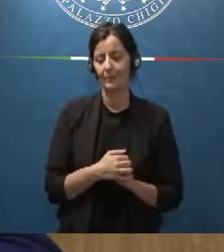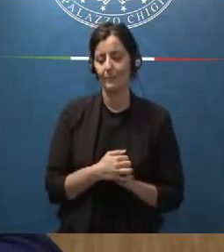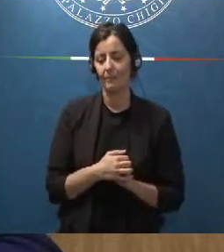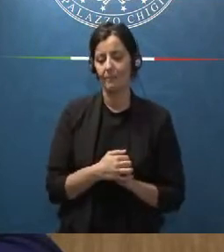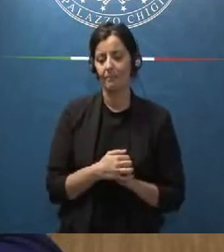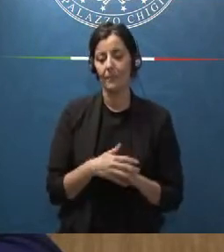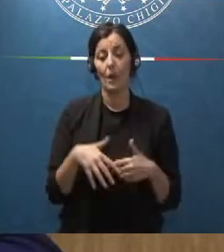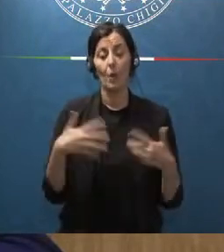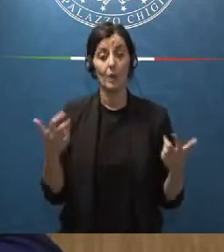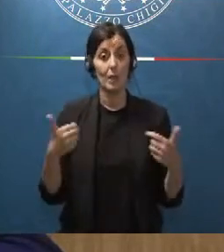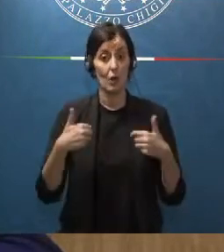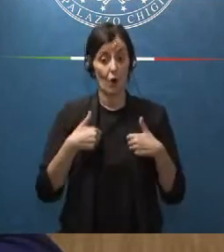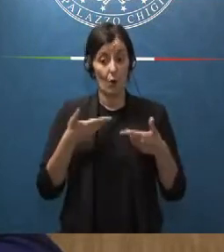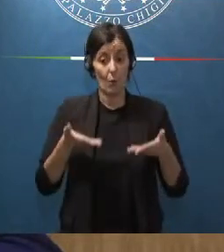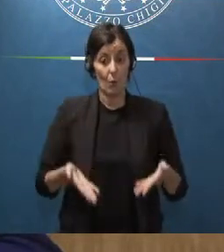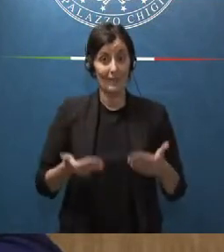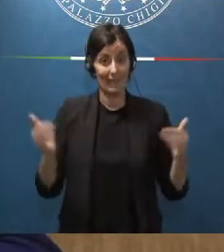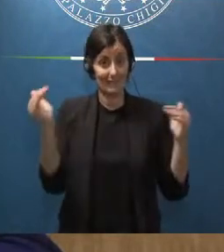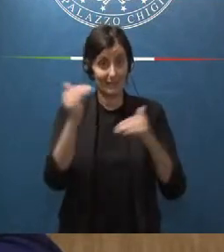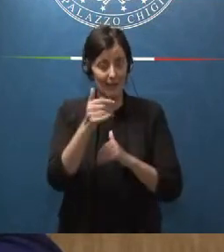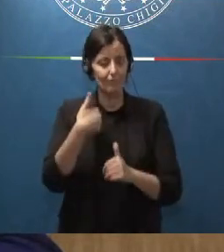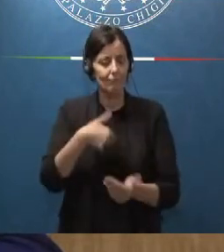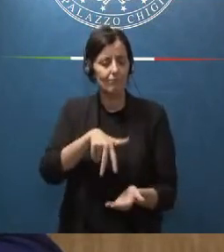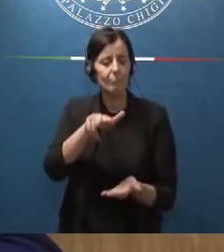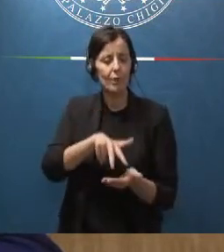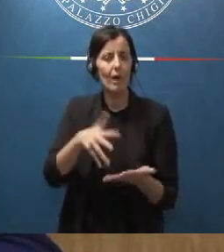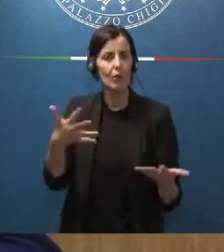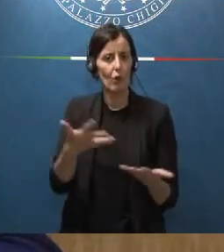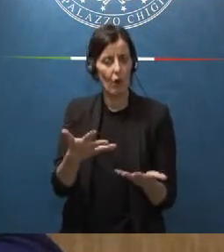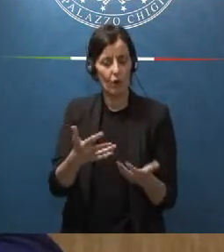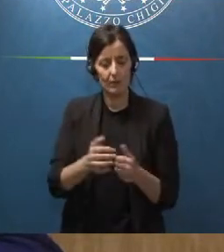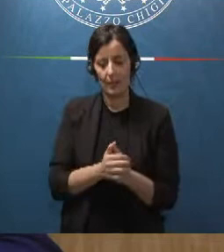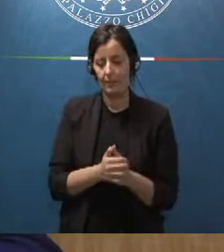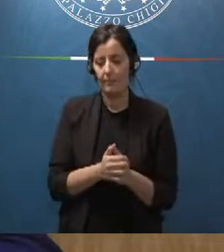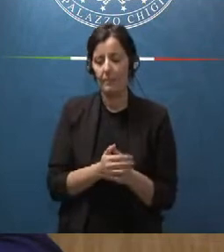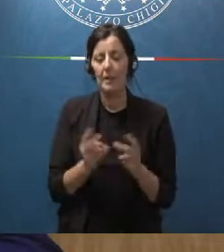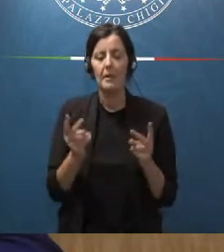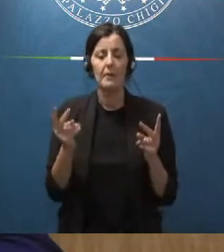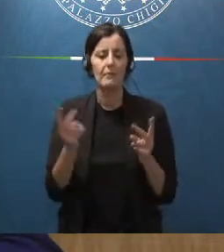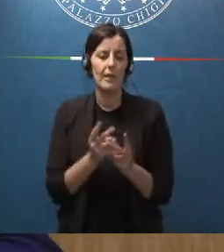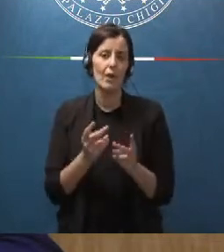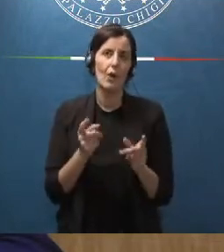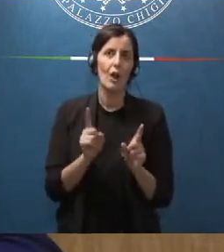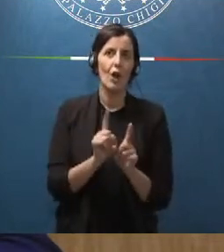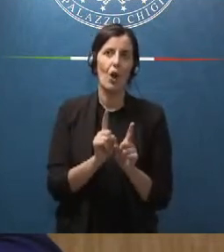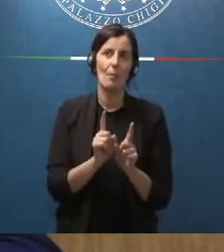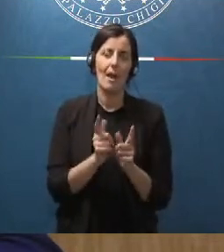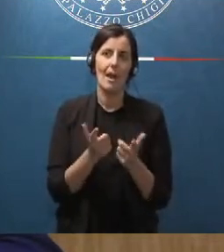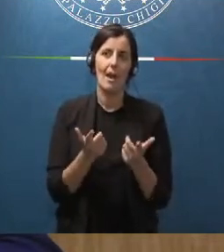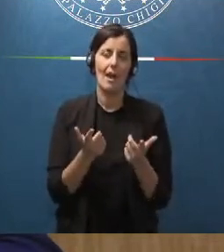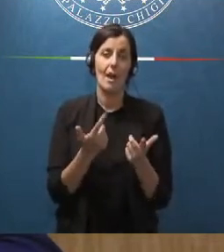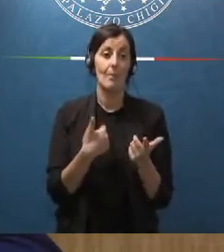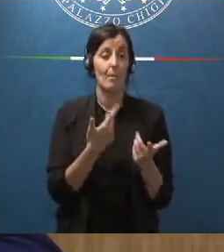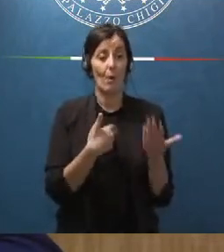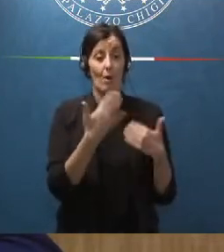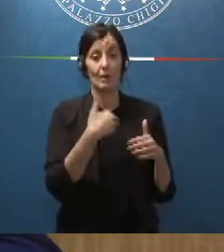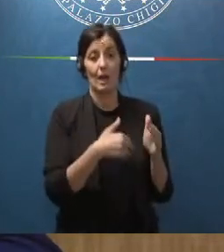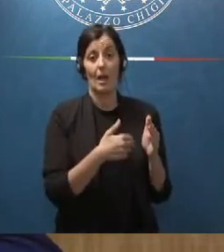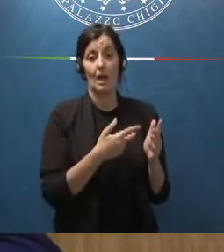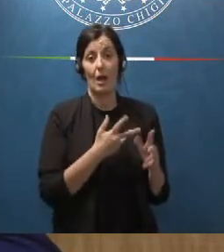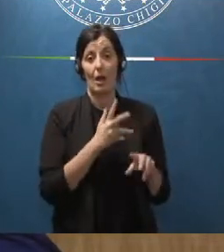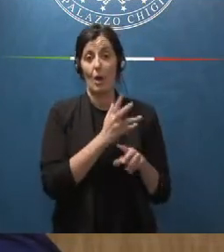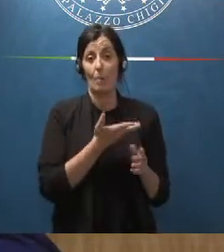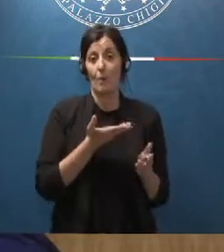provvedimento che abbiamo approvato questa sera in Consiglio dei Ministri è sostanzialmente un seguito del provvedimento